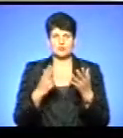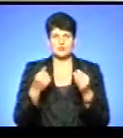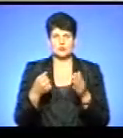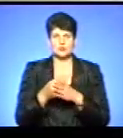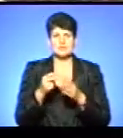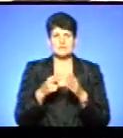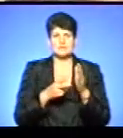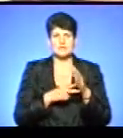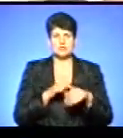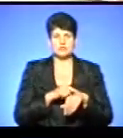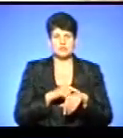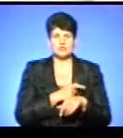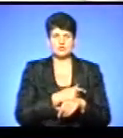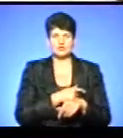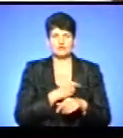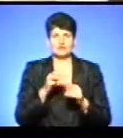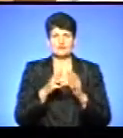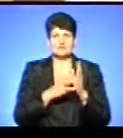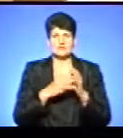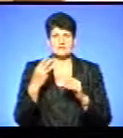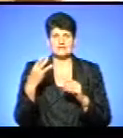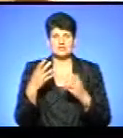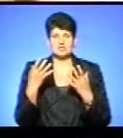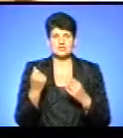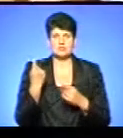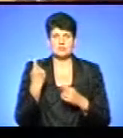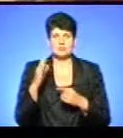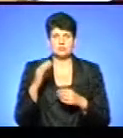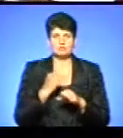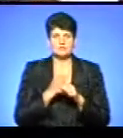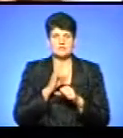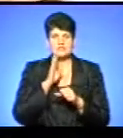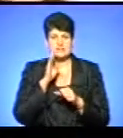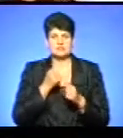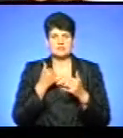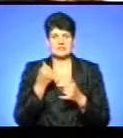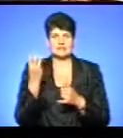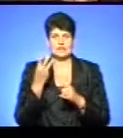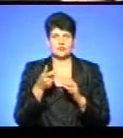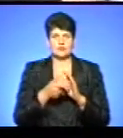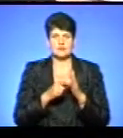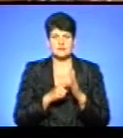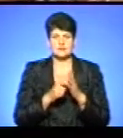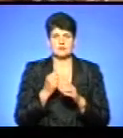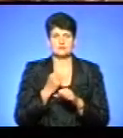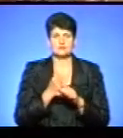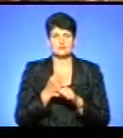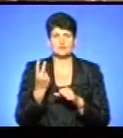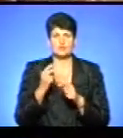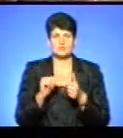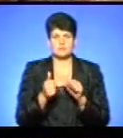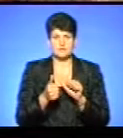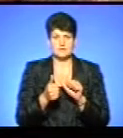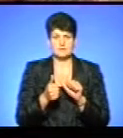17 години, чергову до 18.30, і ще одна працюватиме зранку для третьокласників, які у другу зміну. Після того, як з